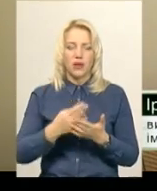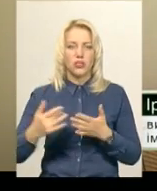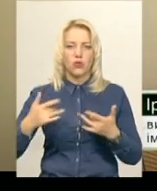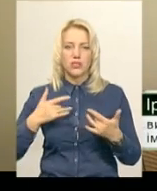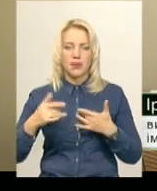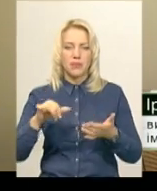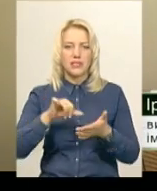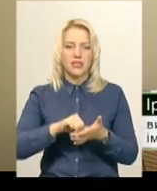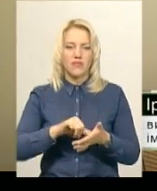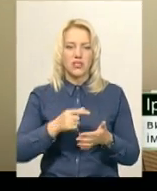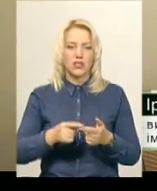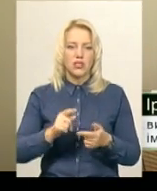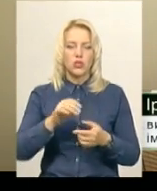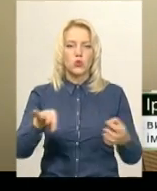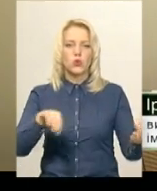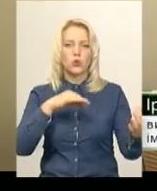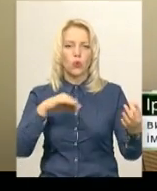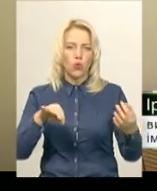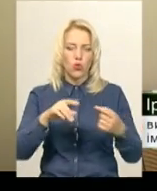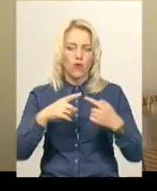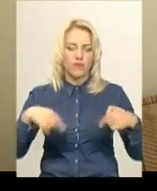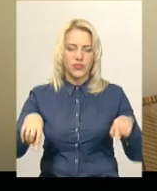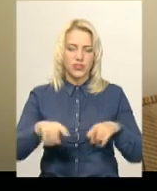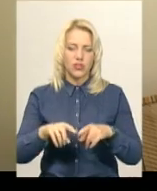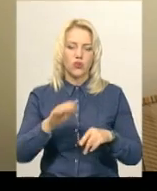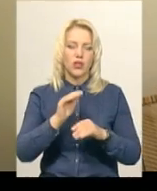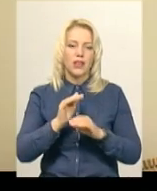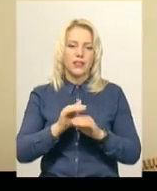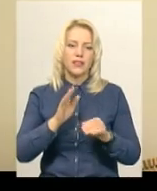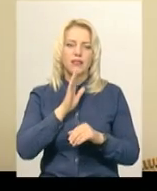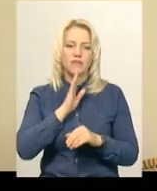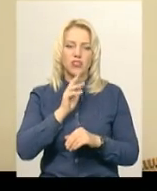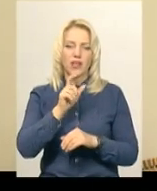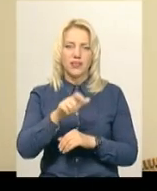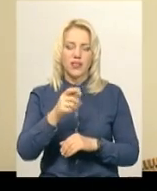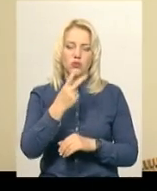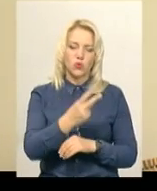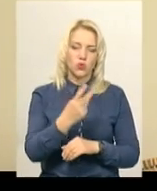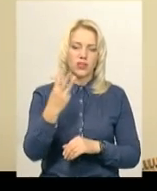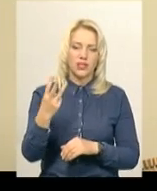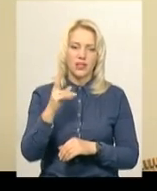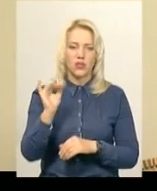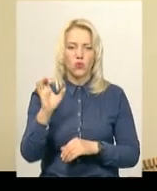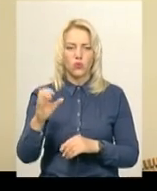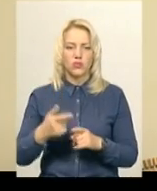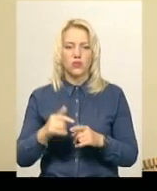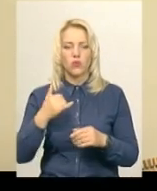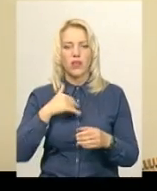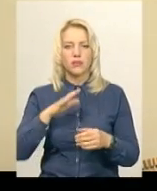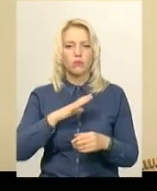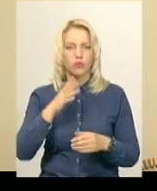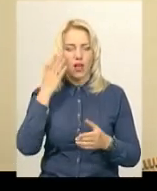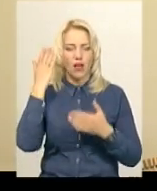представниці струнного відділу, це були дівчата другий і третій курс. Гумореска в нас була сьогодні грайлива, весела,